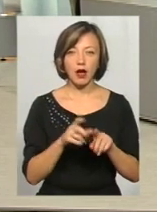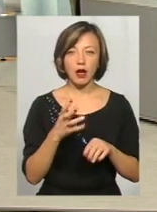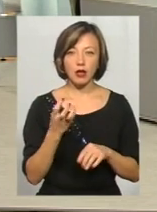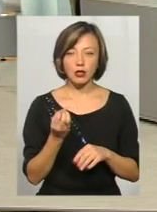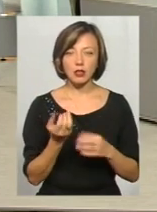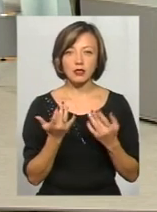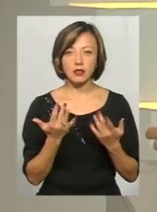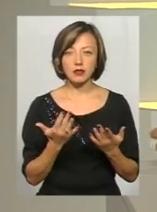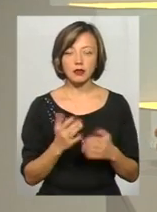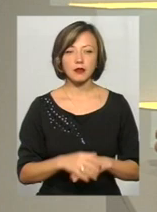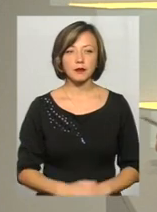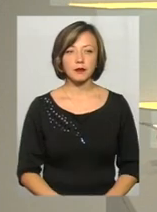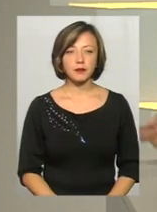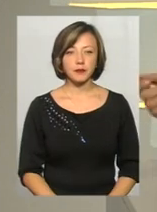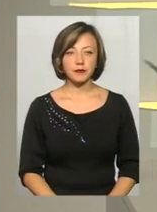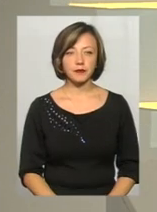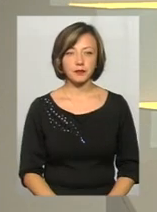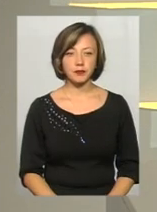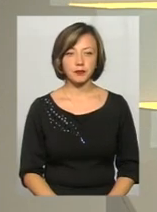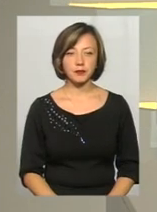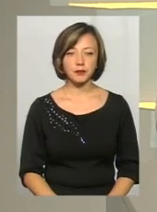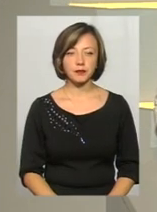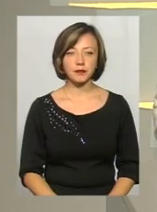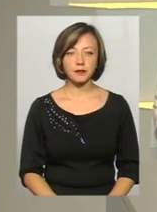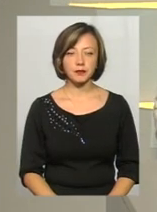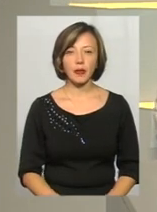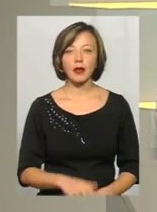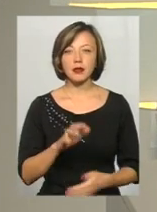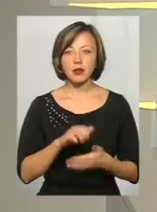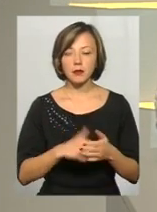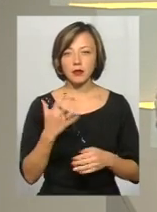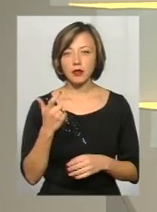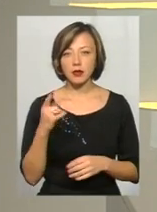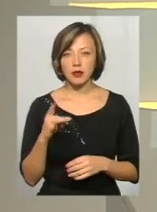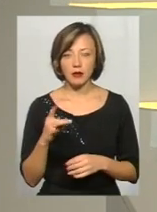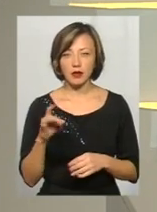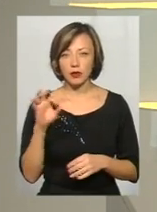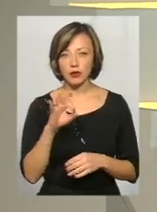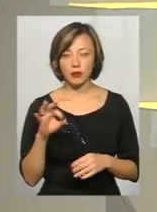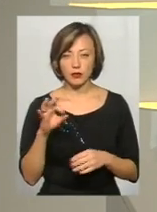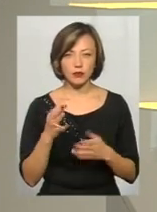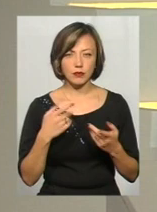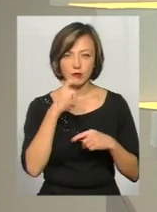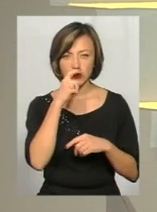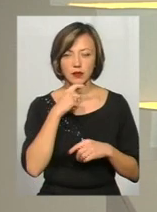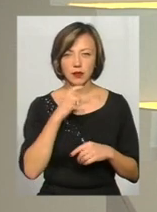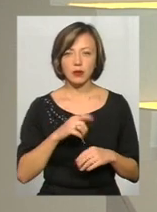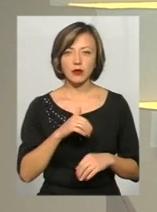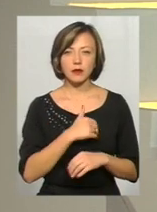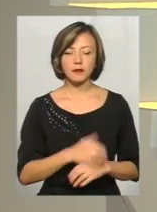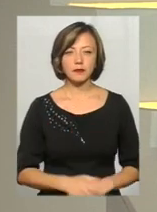що, скільки людей? Ми зрозуміли ваші питання. Дуже дякую. Снято 500 гривень, керівник, я б хотів